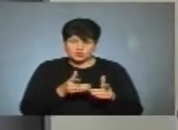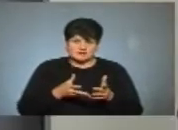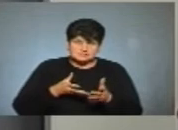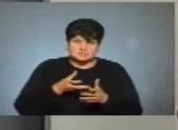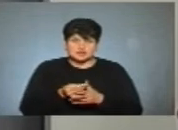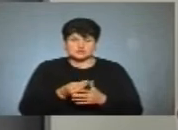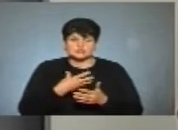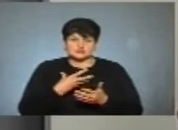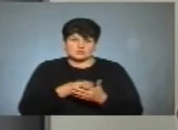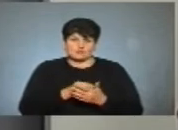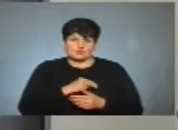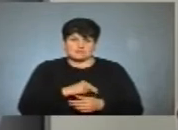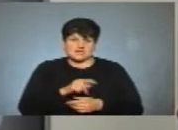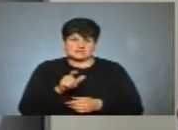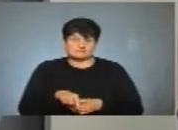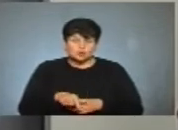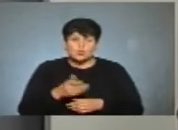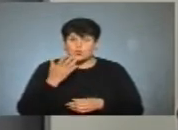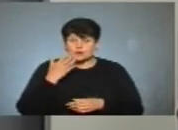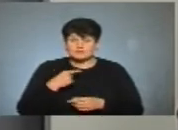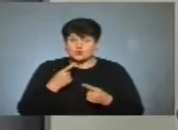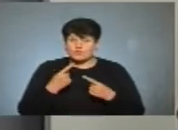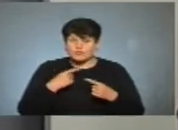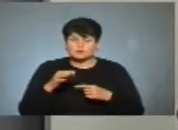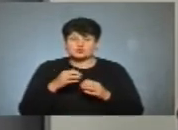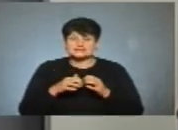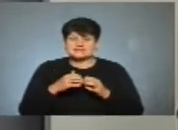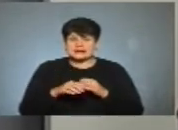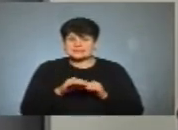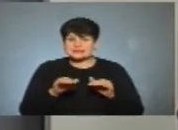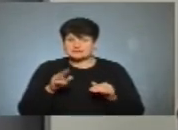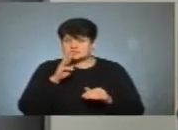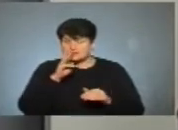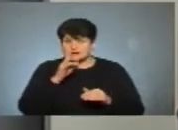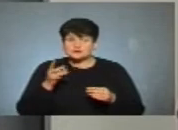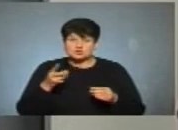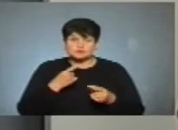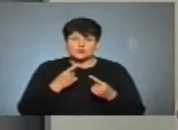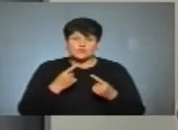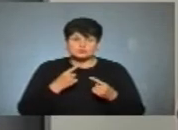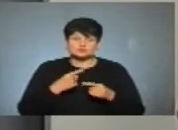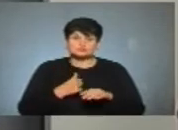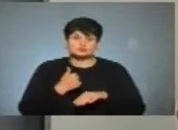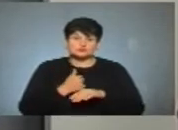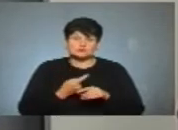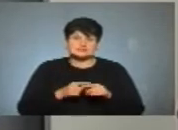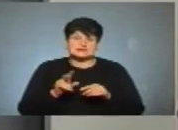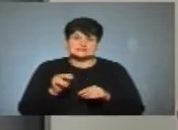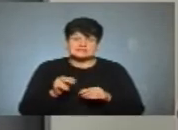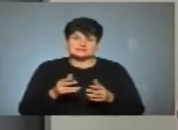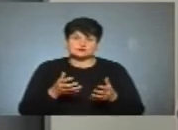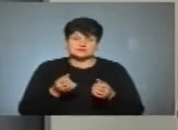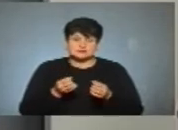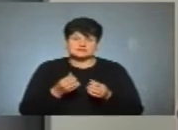своєму працівнику. Коли ми говоримо про середній рівень заробітної плати, потрібно говорити, що в основному ця цифра отримується таким